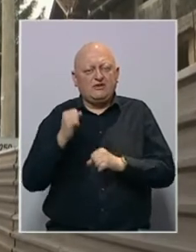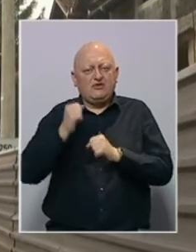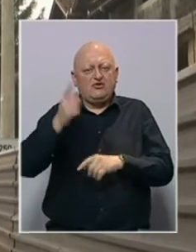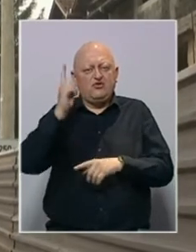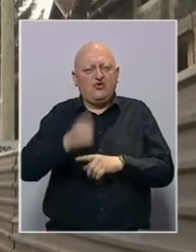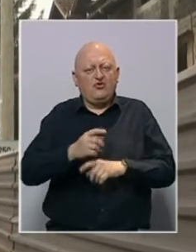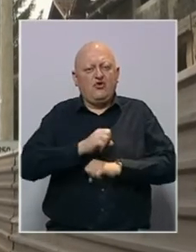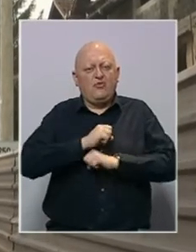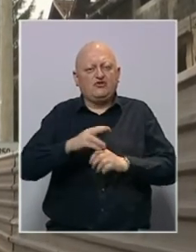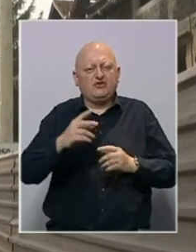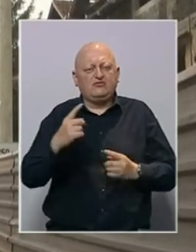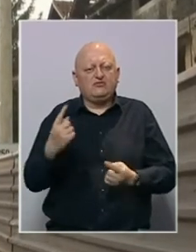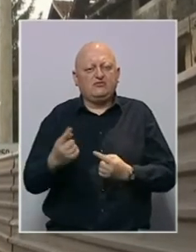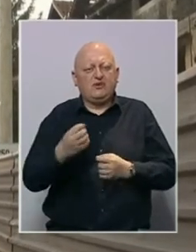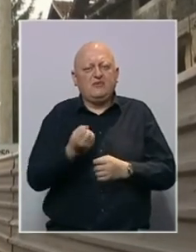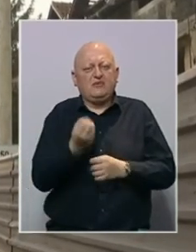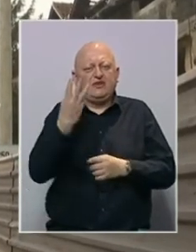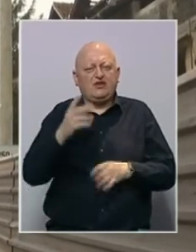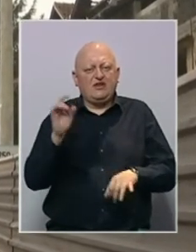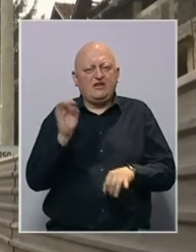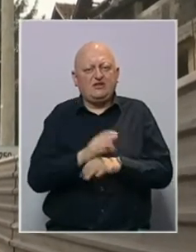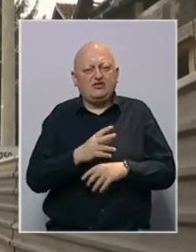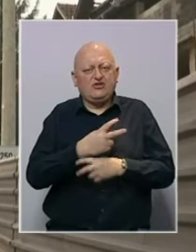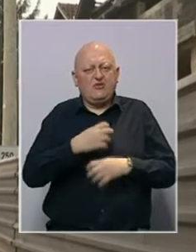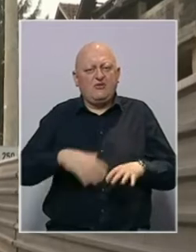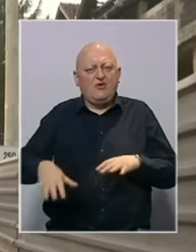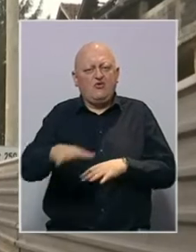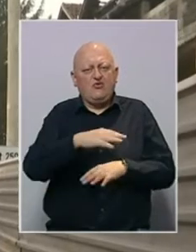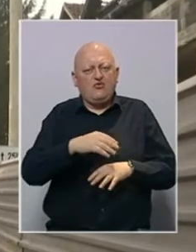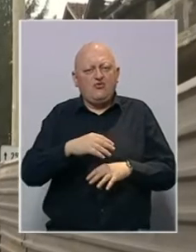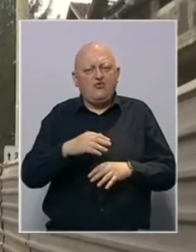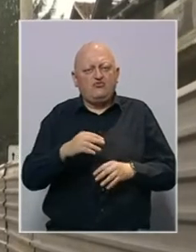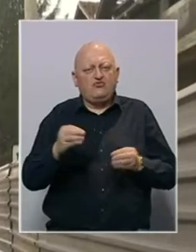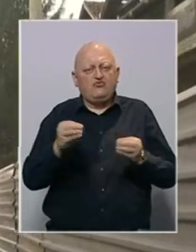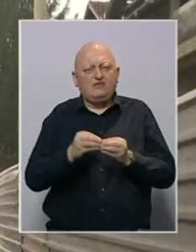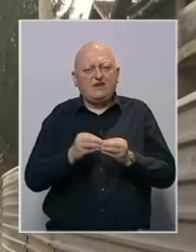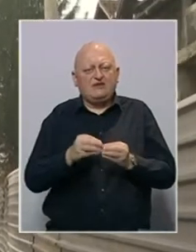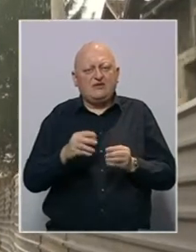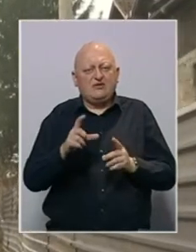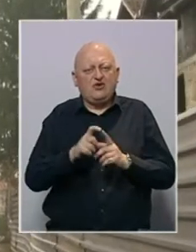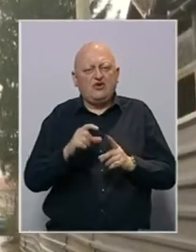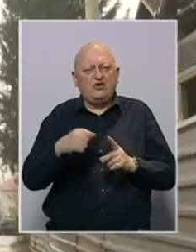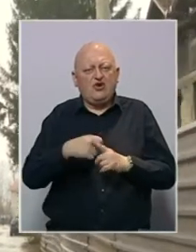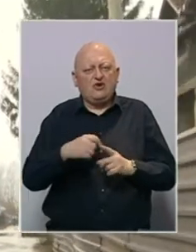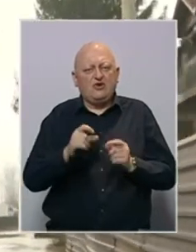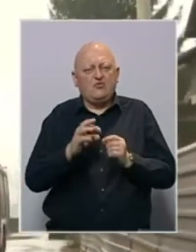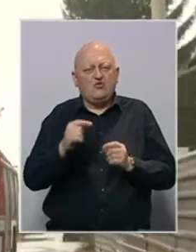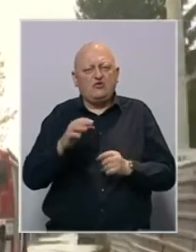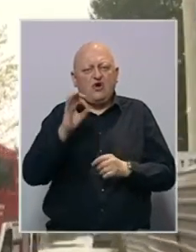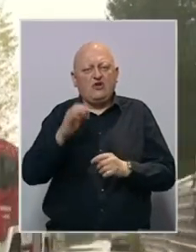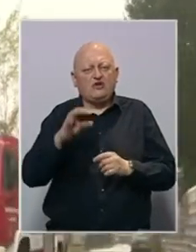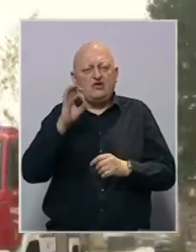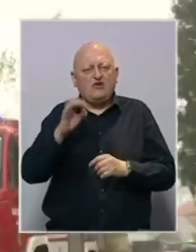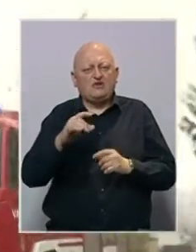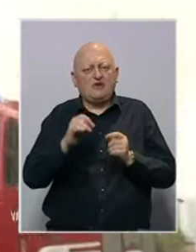danas je donio odluku o proglašenju stanja prirodne nesreće od poplava u mjestnim zajednicama Don Kotorac, Butmir,